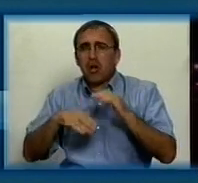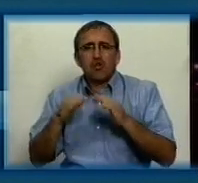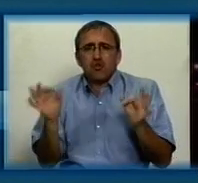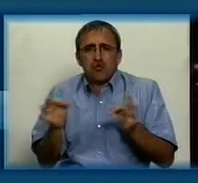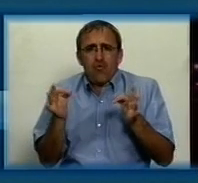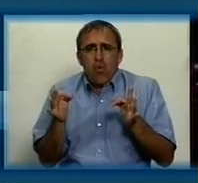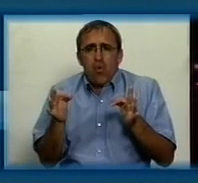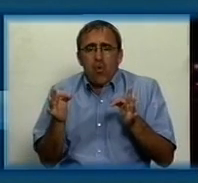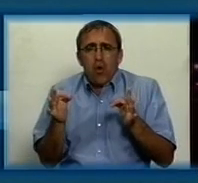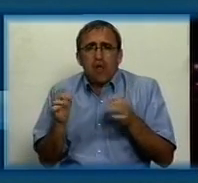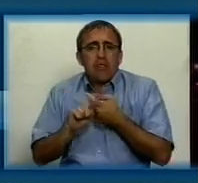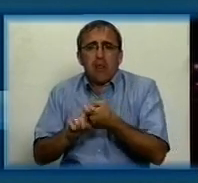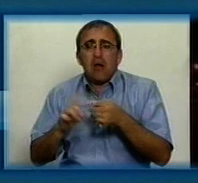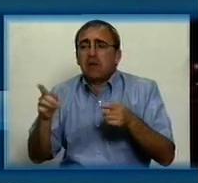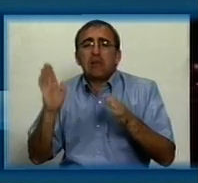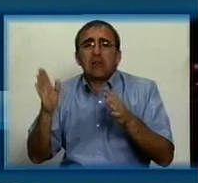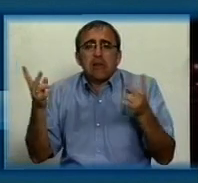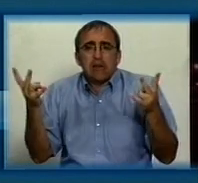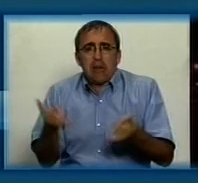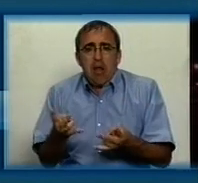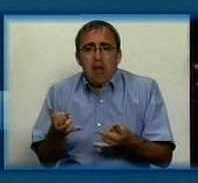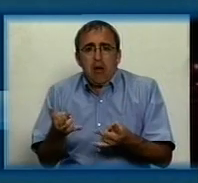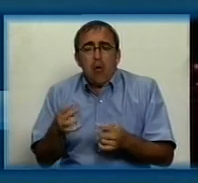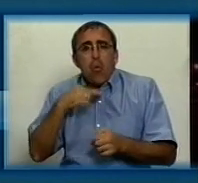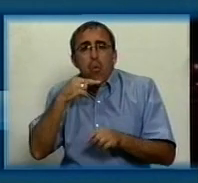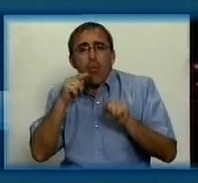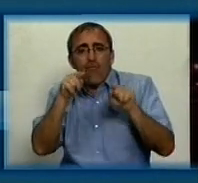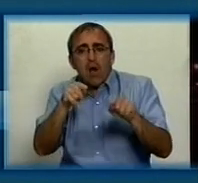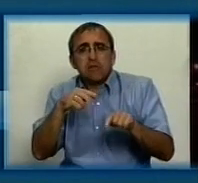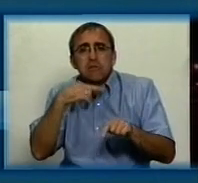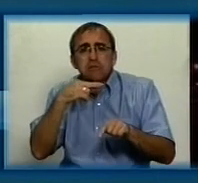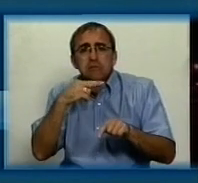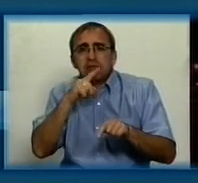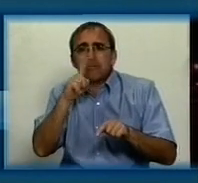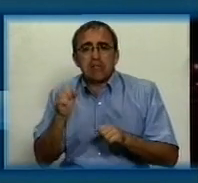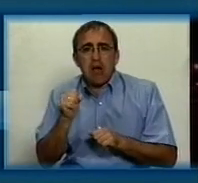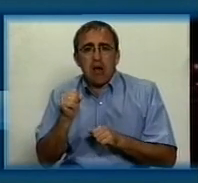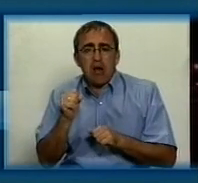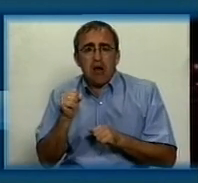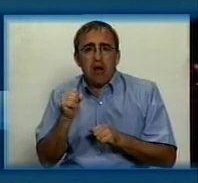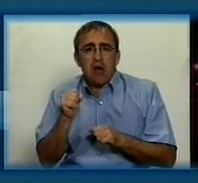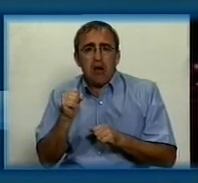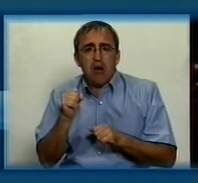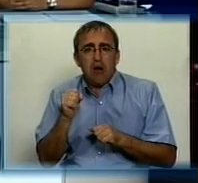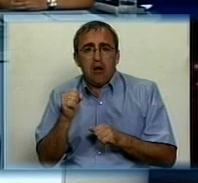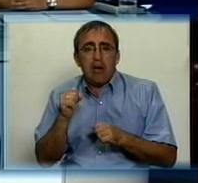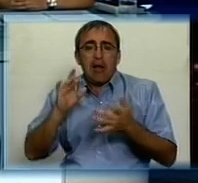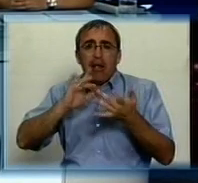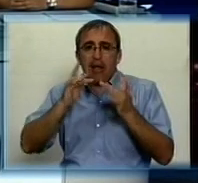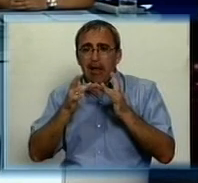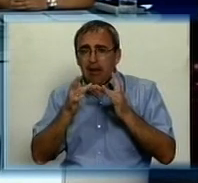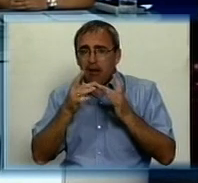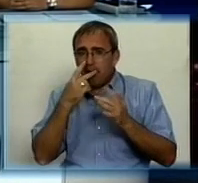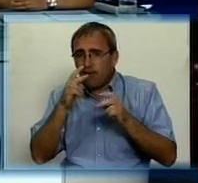залежить. Треба тільки уважно стежити за інтернетом, стежити,